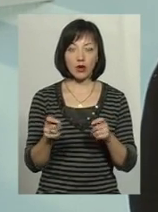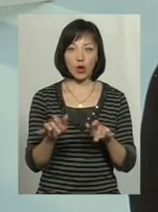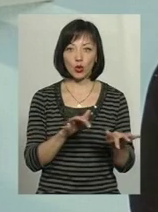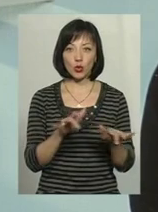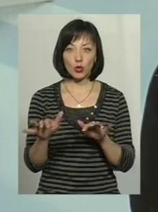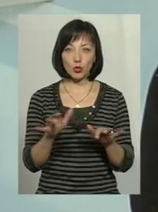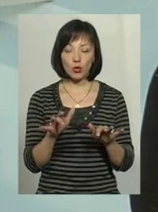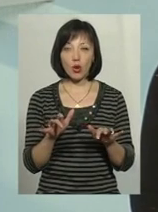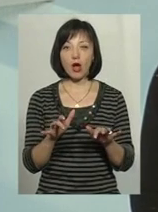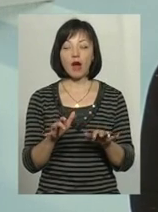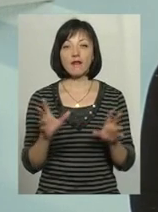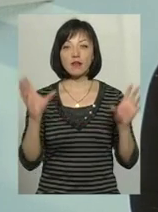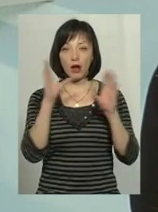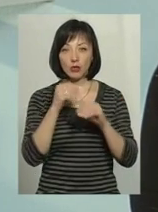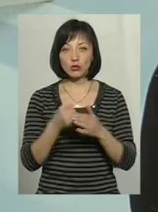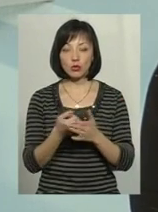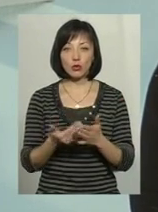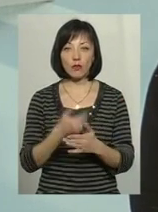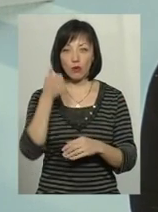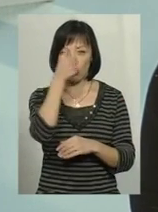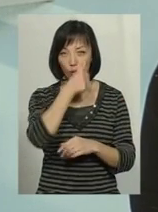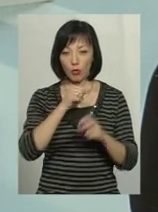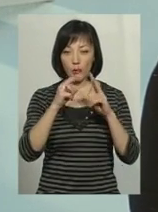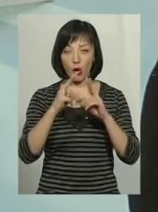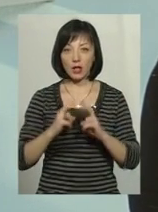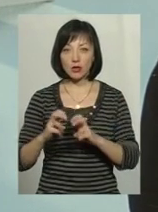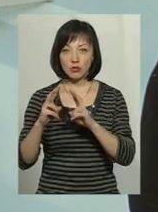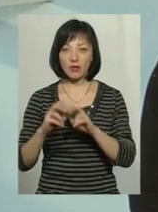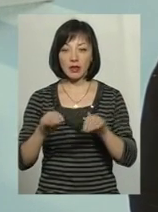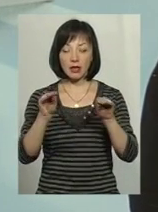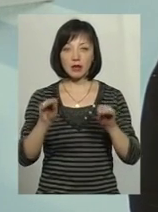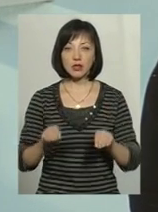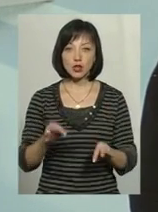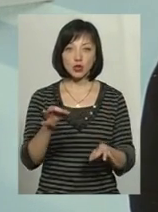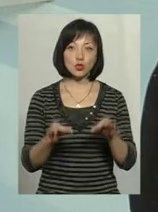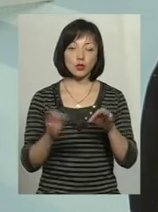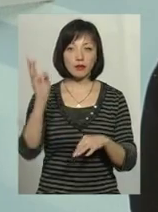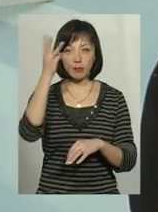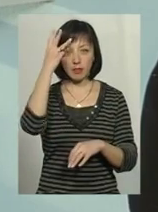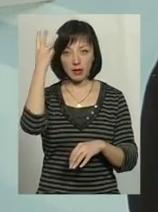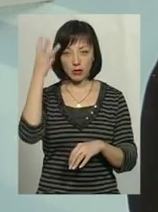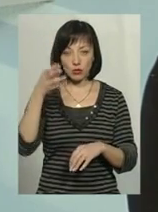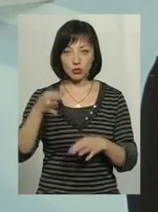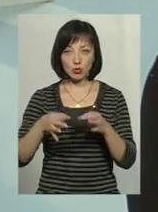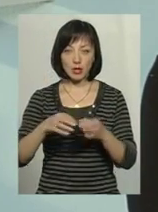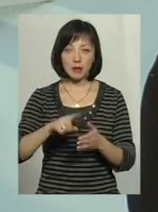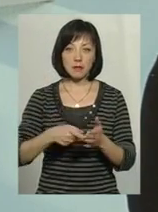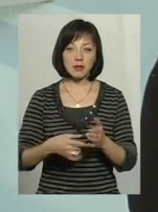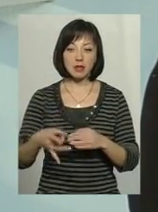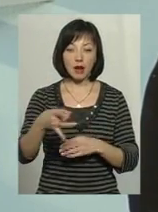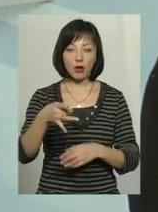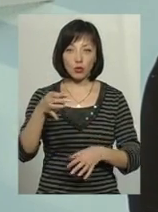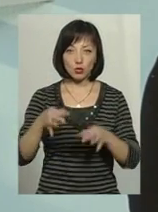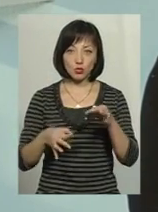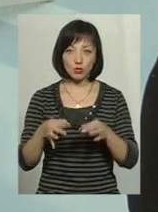суд», тому вдалося до нового року проаналізувати декларації суддів Хмельницького окружного суду, міськрайонного